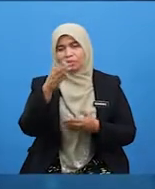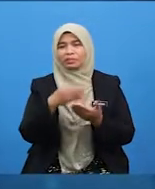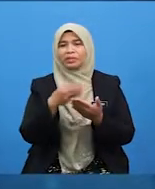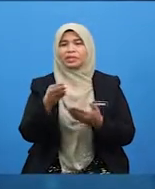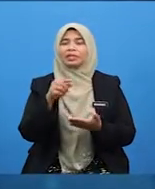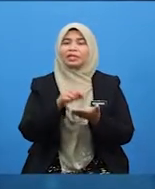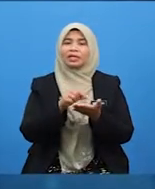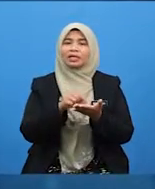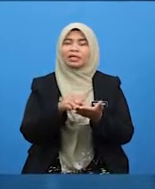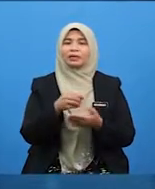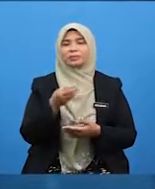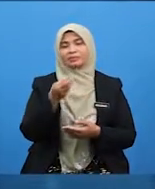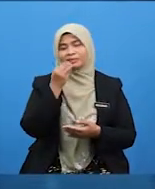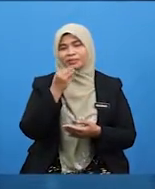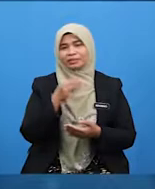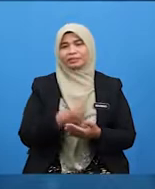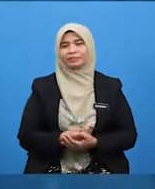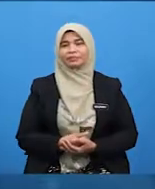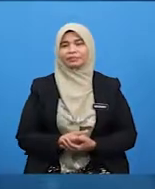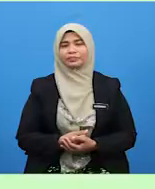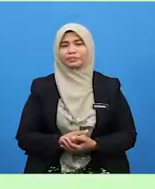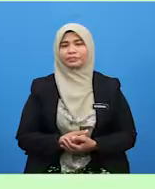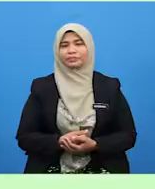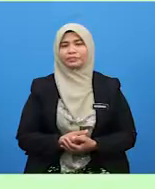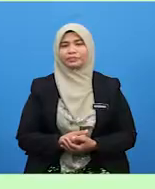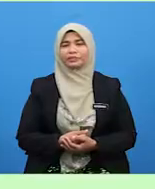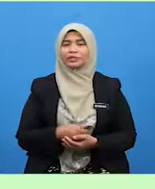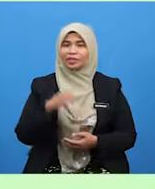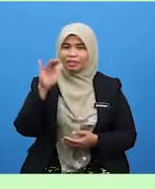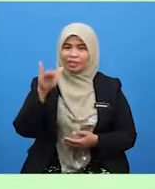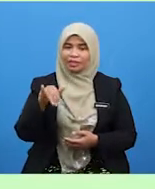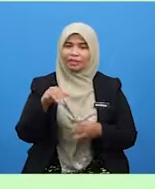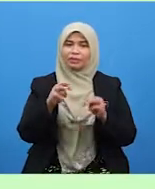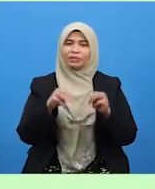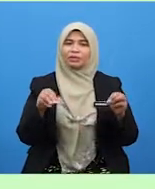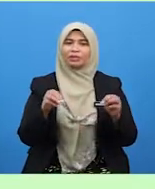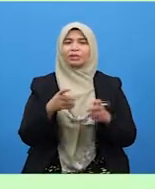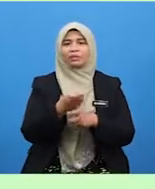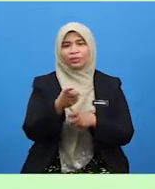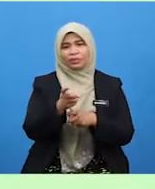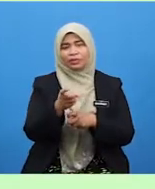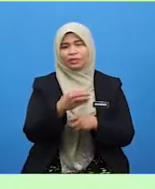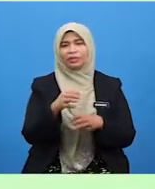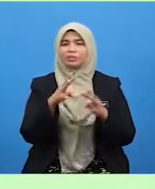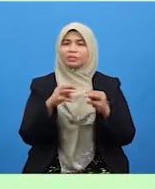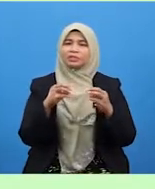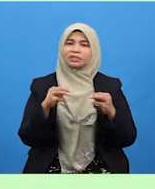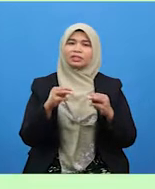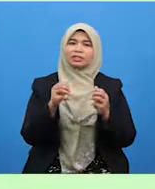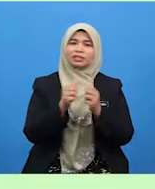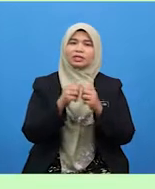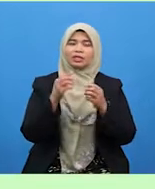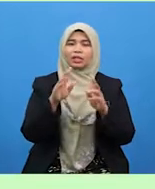ayam makan itu, murid-murid. Ya, murid-murid. Bergurau dan bermesra dengan